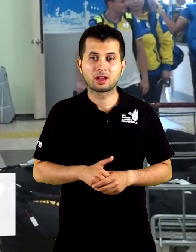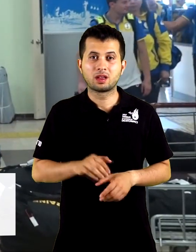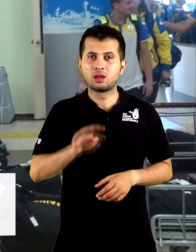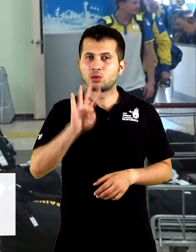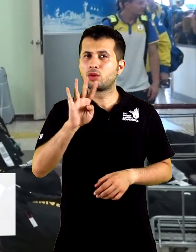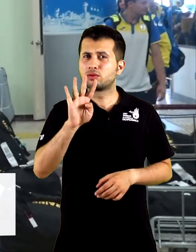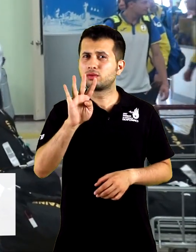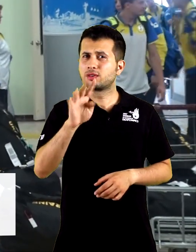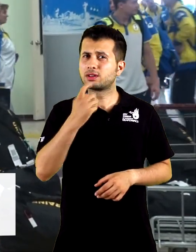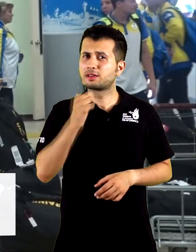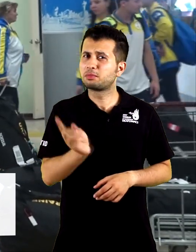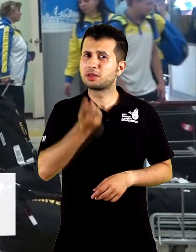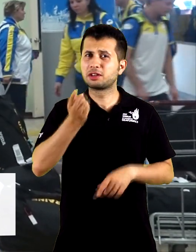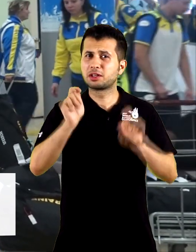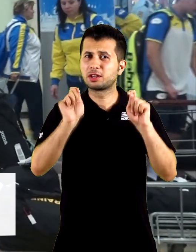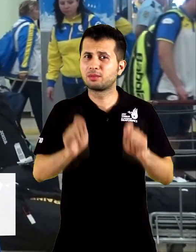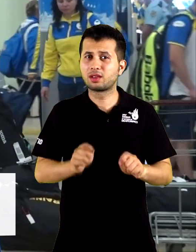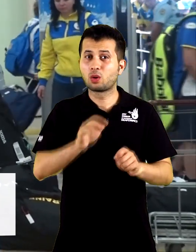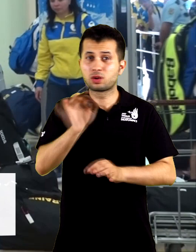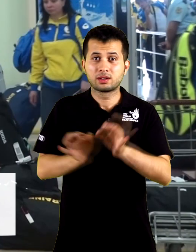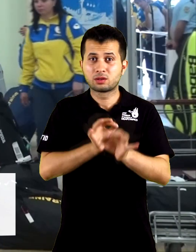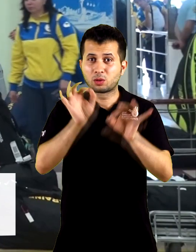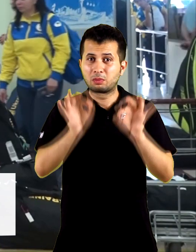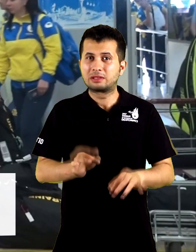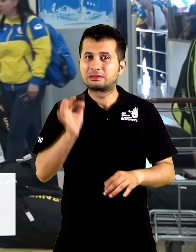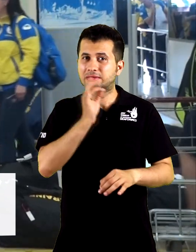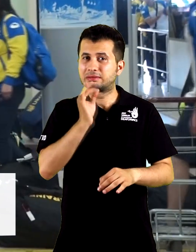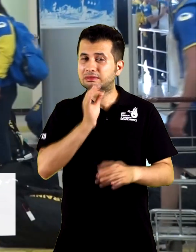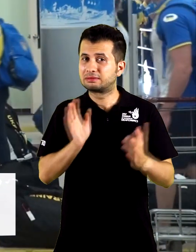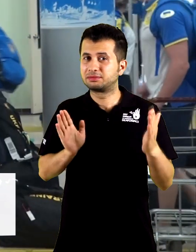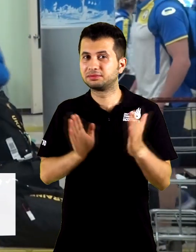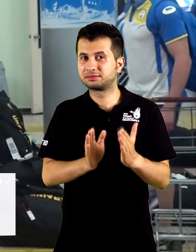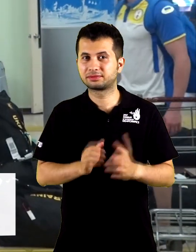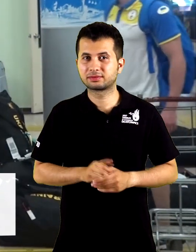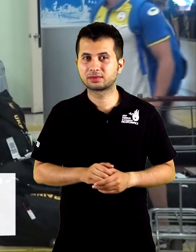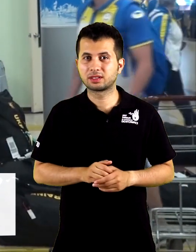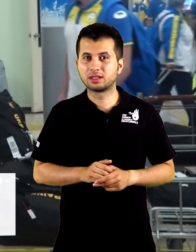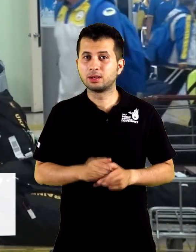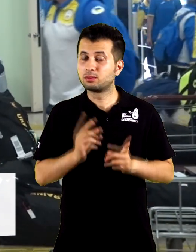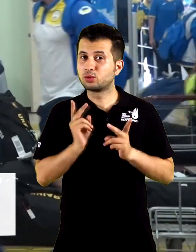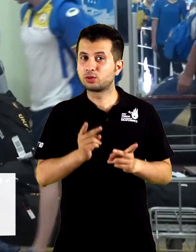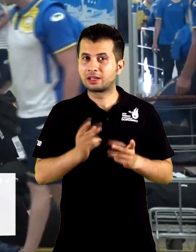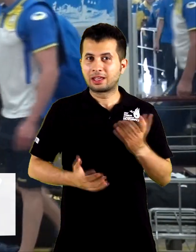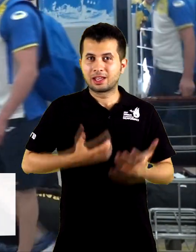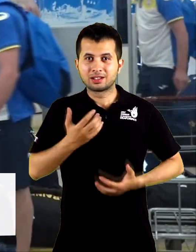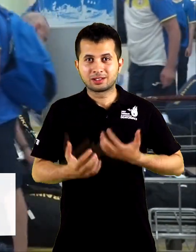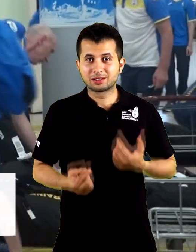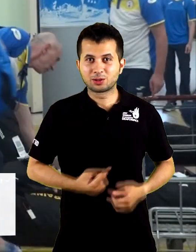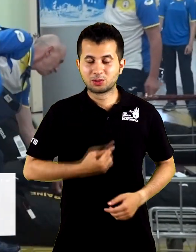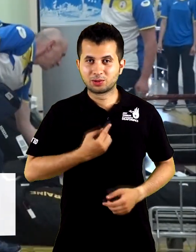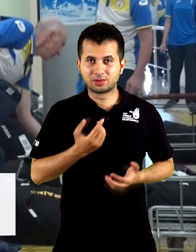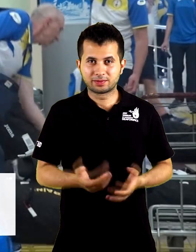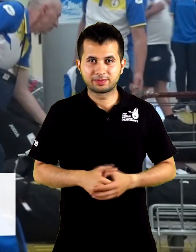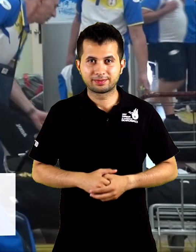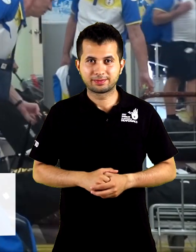4 yılda bir yapılan organizasyonun başlamasına az kaldı. Bunun da heyecanını